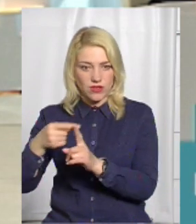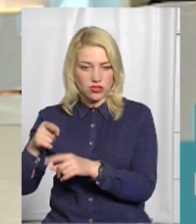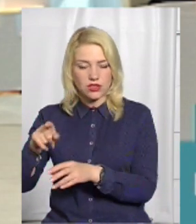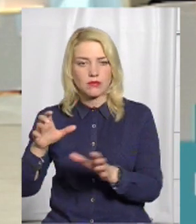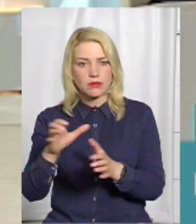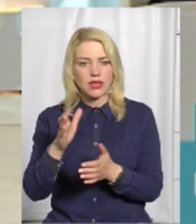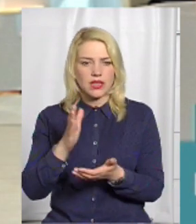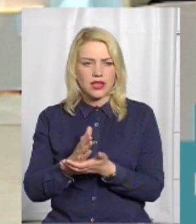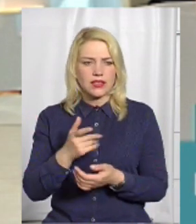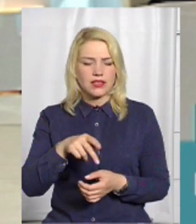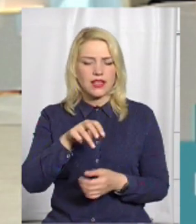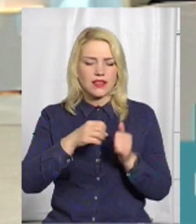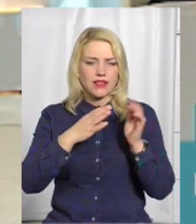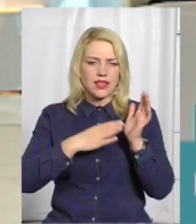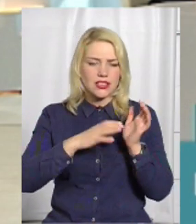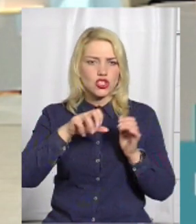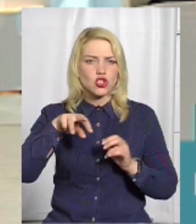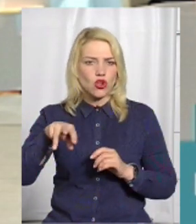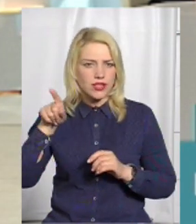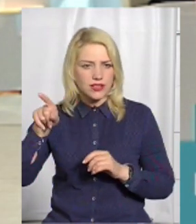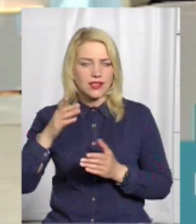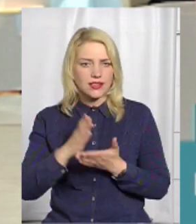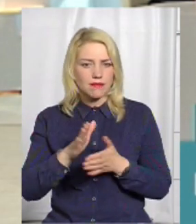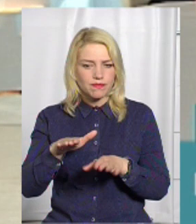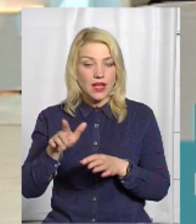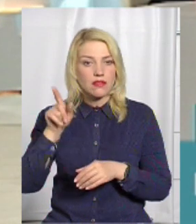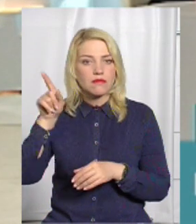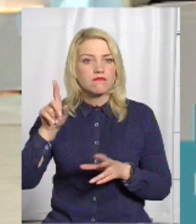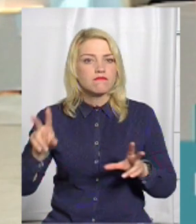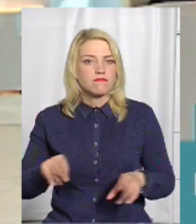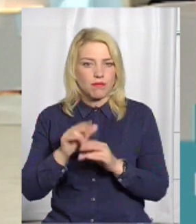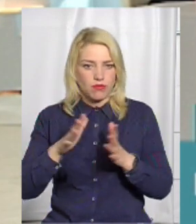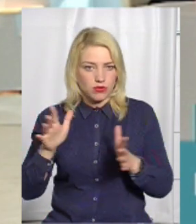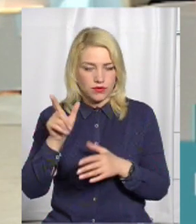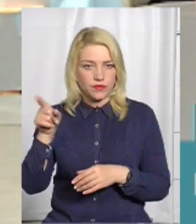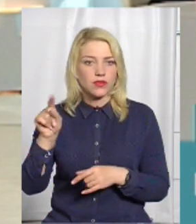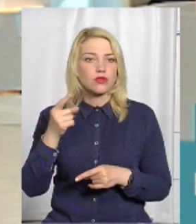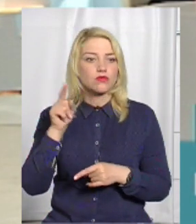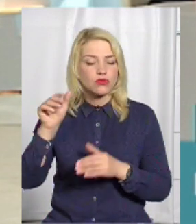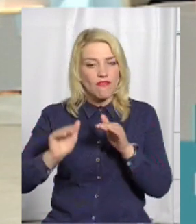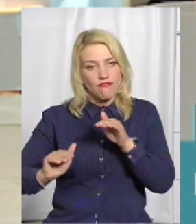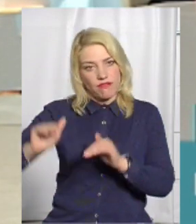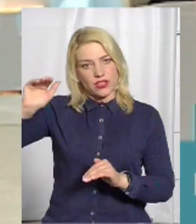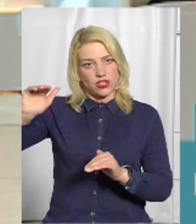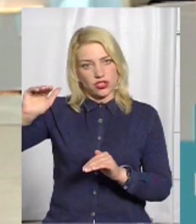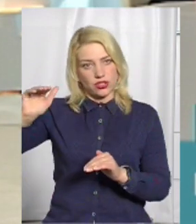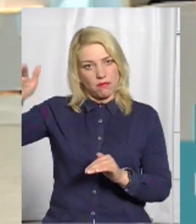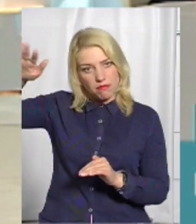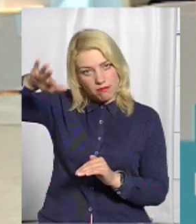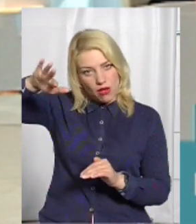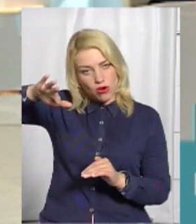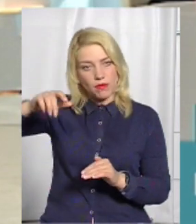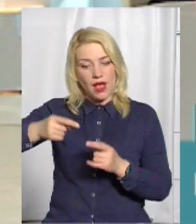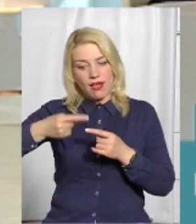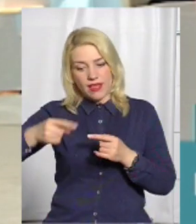там унікальні мацеї 19-го століття, але цьому місці пощастило краще, тому що воно вище на пагорбі і